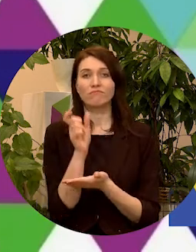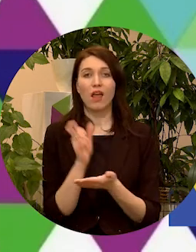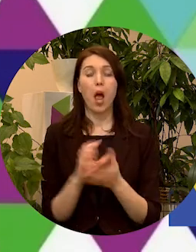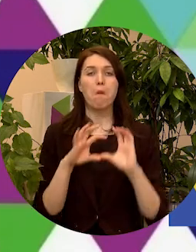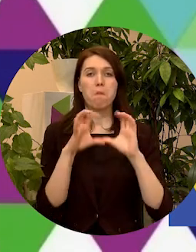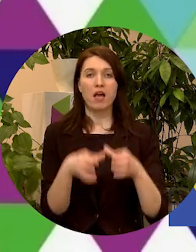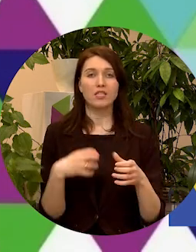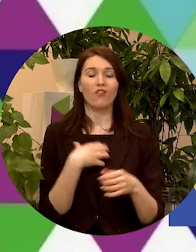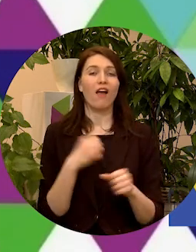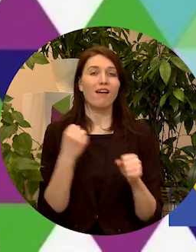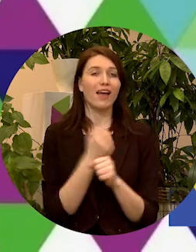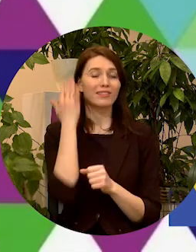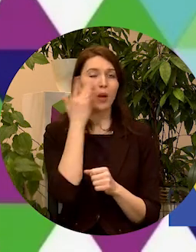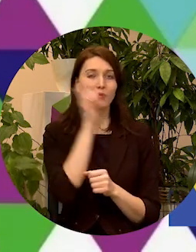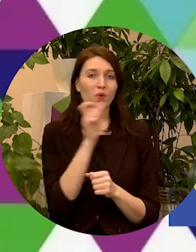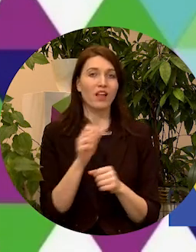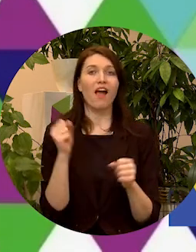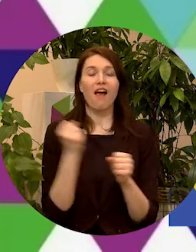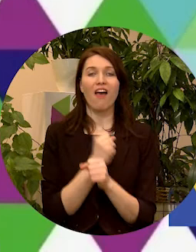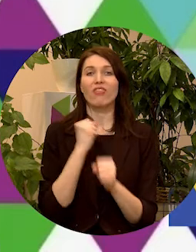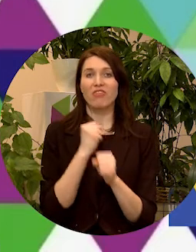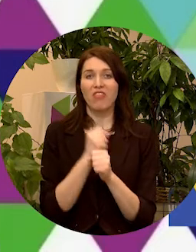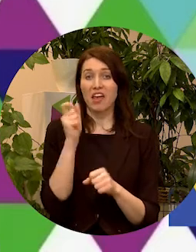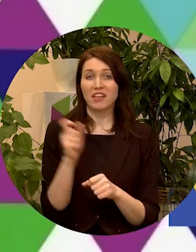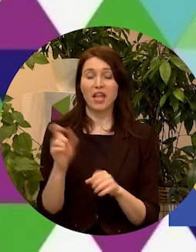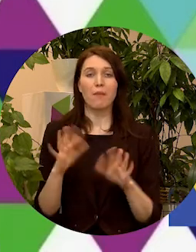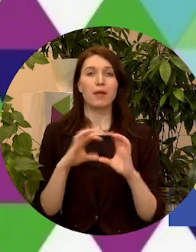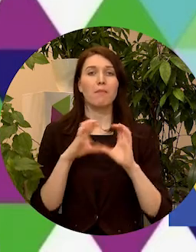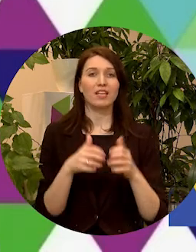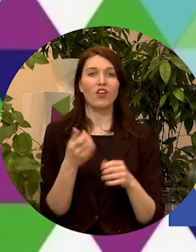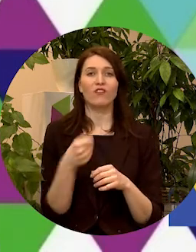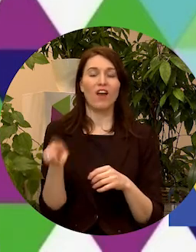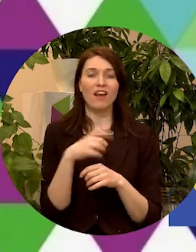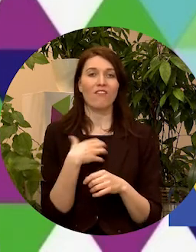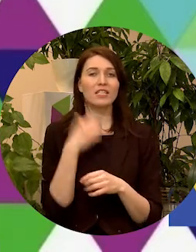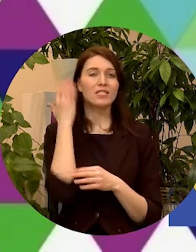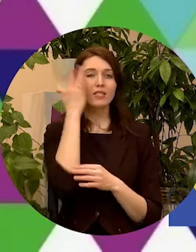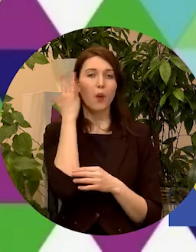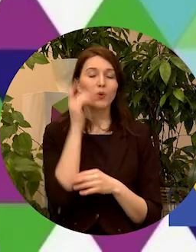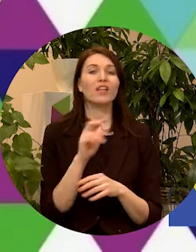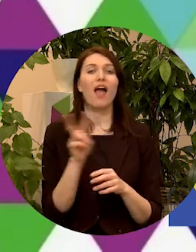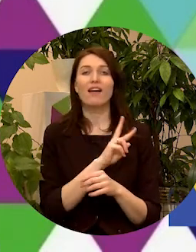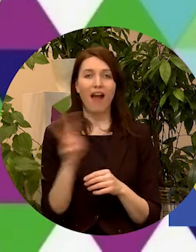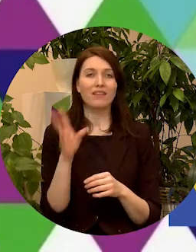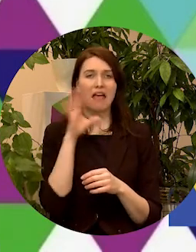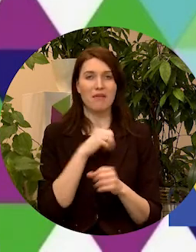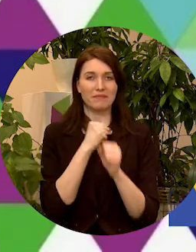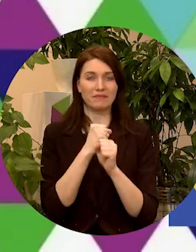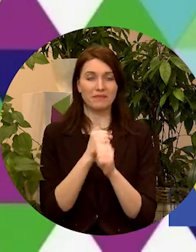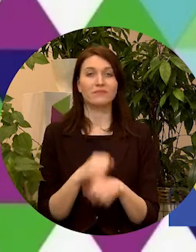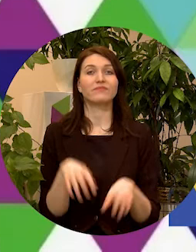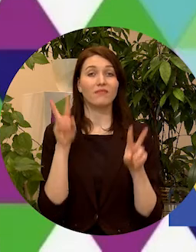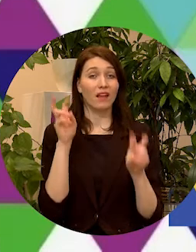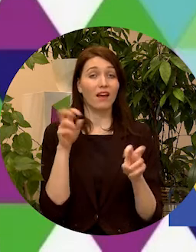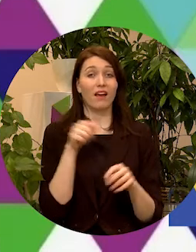vajadzīgi gan sapņotāji, gan darītāji, bet visvairāk pasaulē ir vajadzīgs sapņotāji, kas dara, jo, manuprāt, šis teiciens ļoti